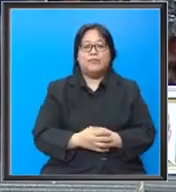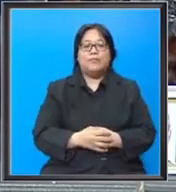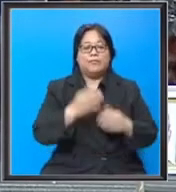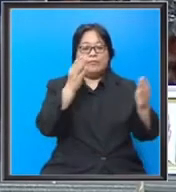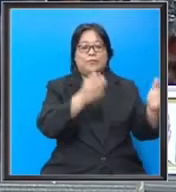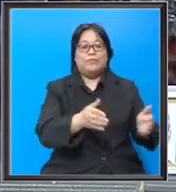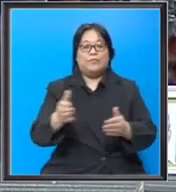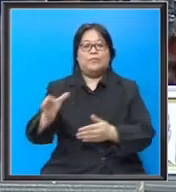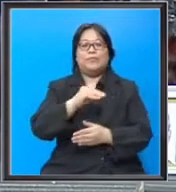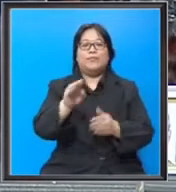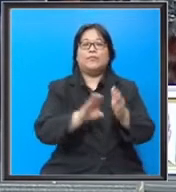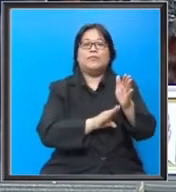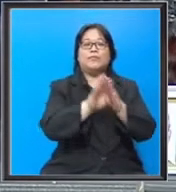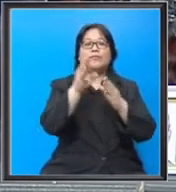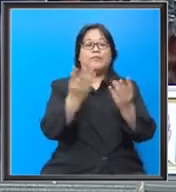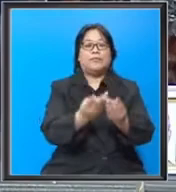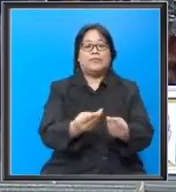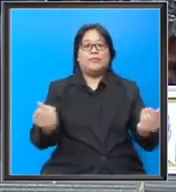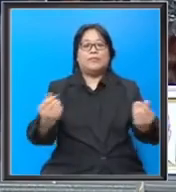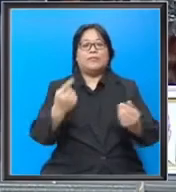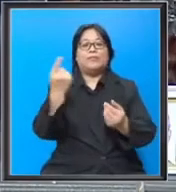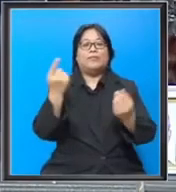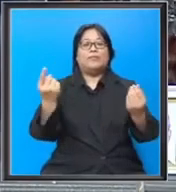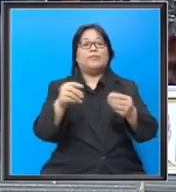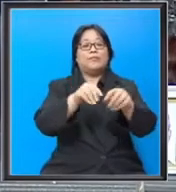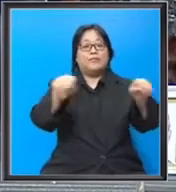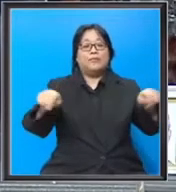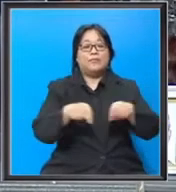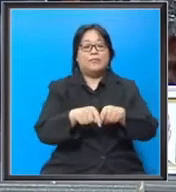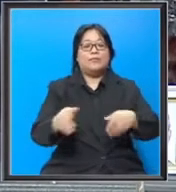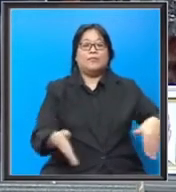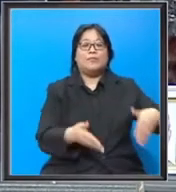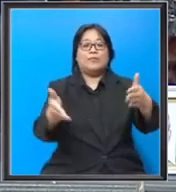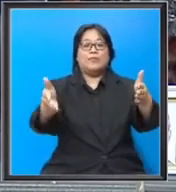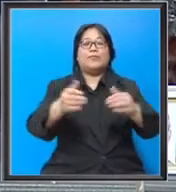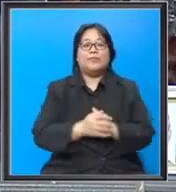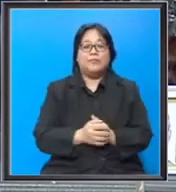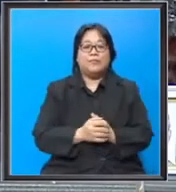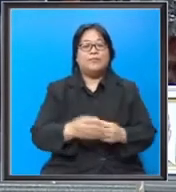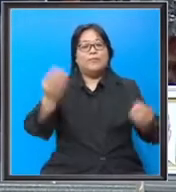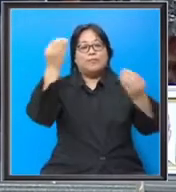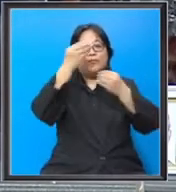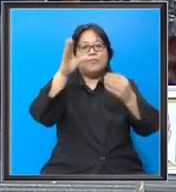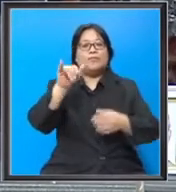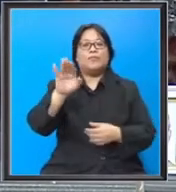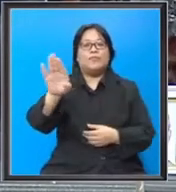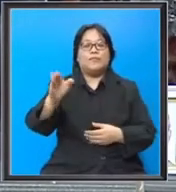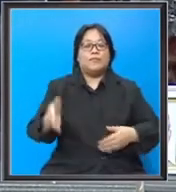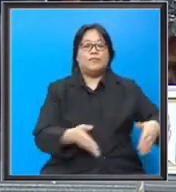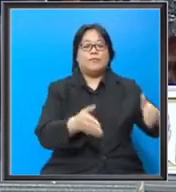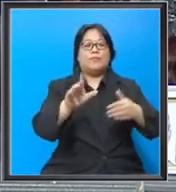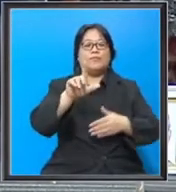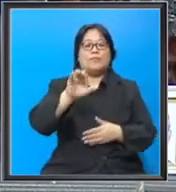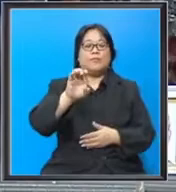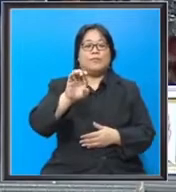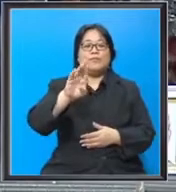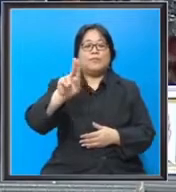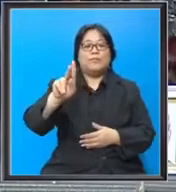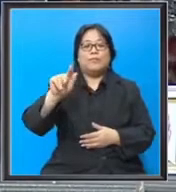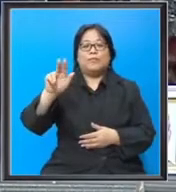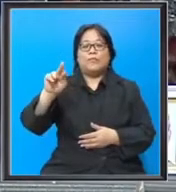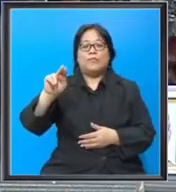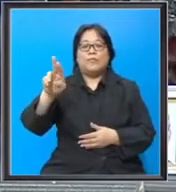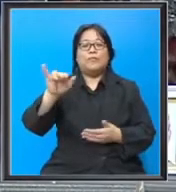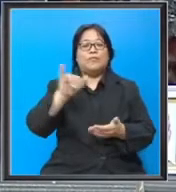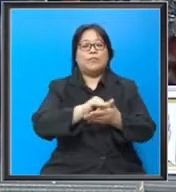perancangan dan pembangunan tanah di sesuatu kawasan lembangan sungai. Untuk maklumat yang berhormat, kawasan Lubu Antu ini terletak di